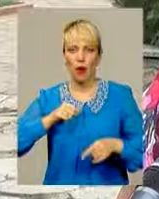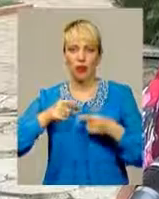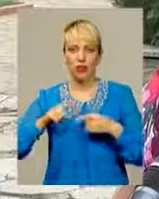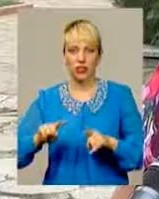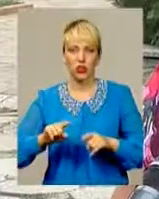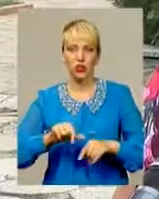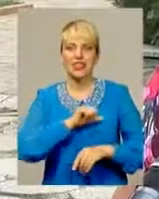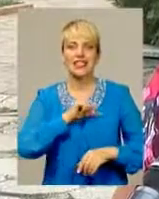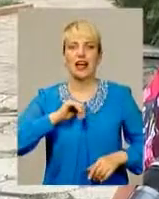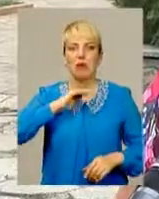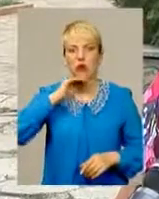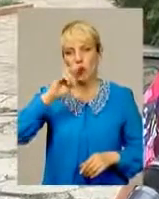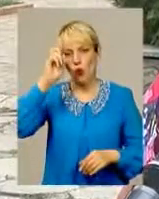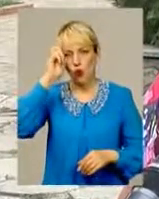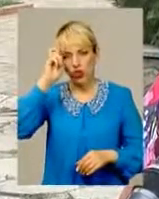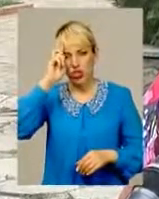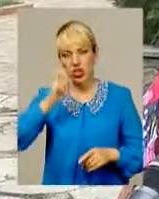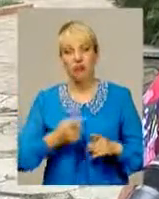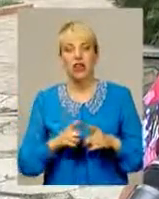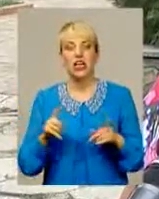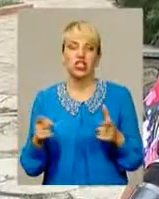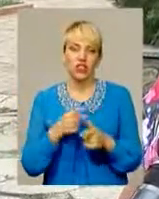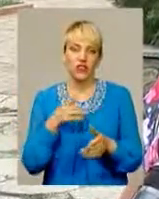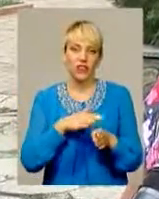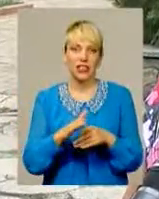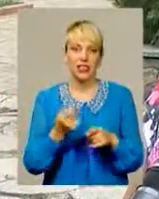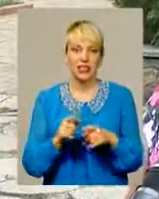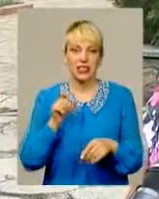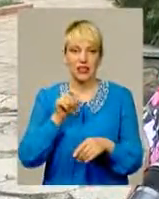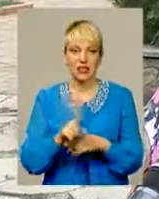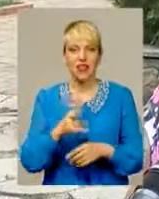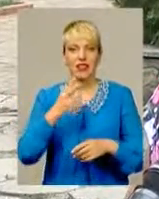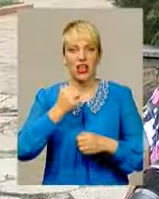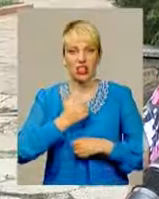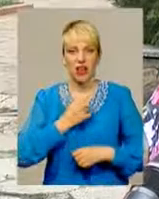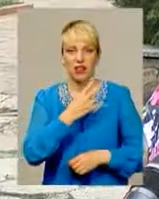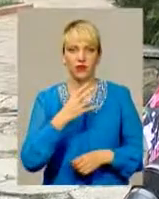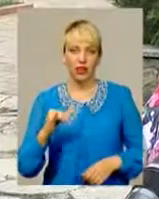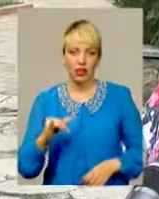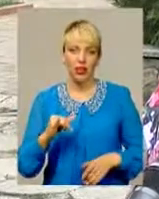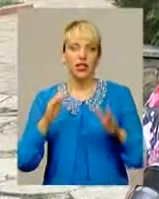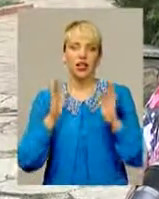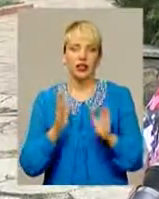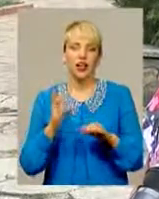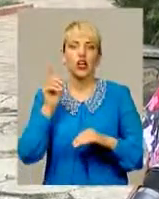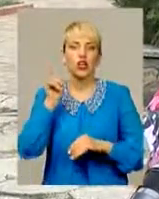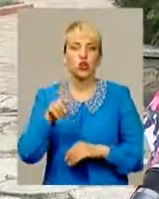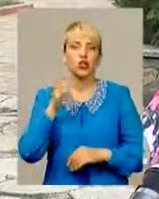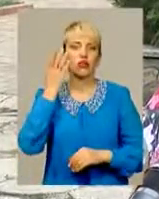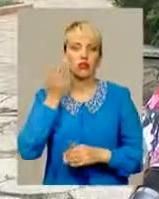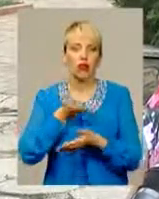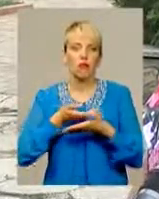держави. Чи виконане сьогодні це завдання? На жаль, ні. І тільки тоді, коли ми